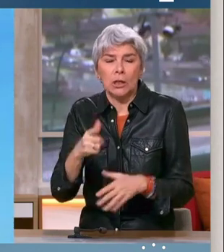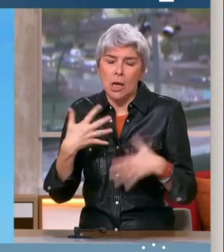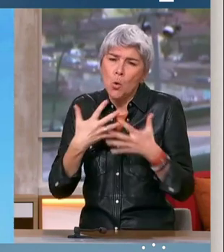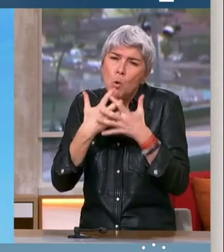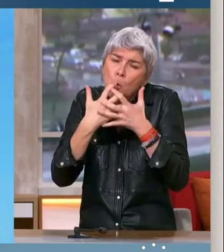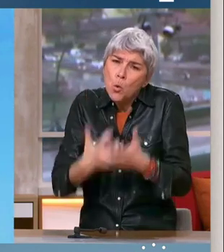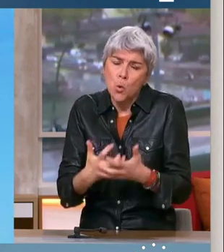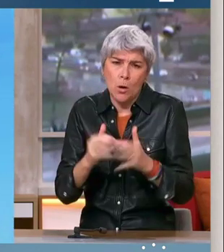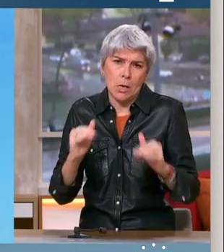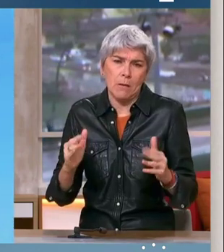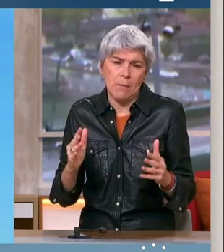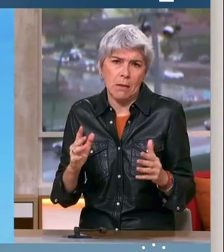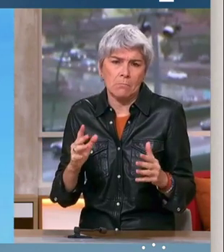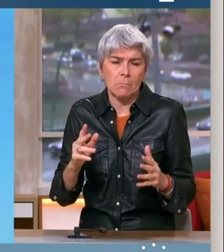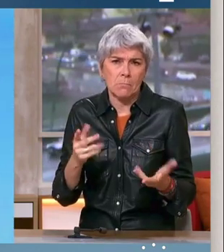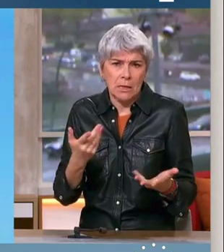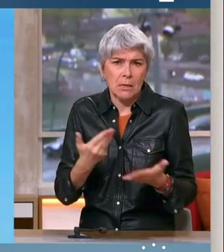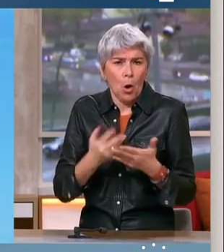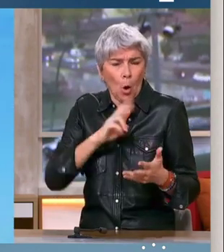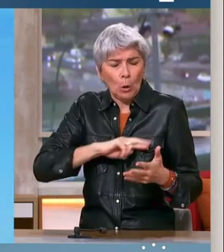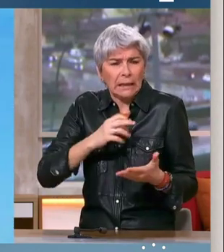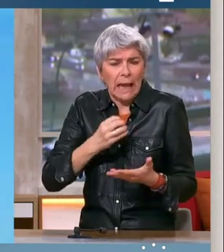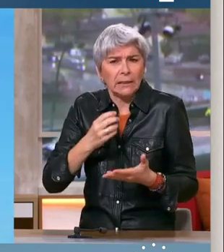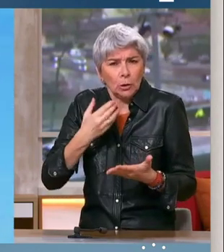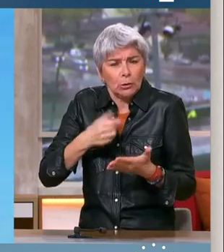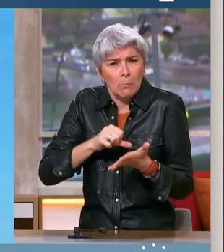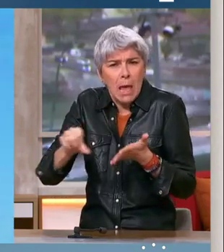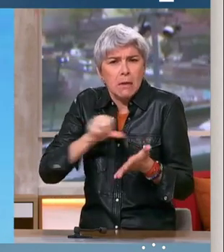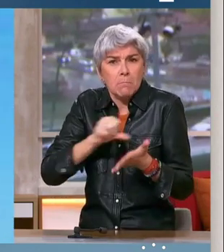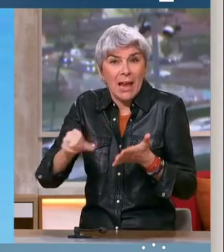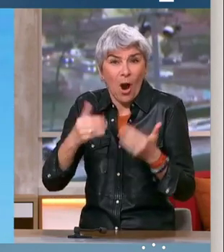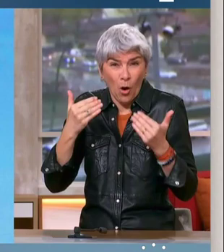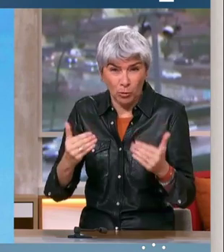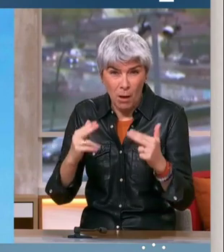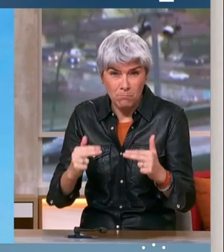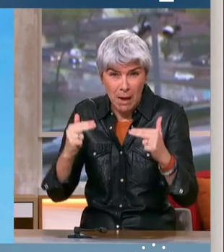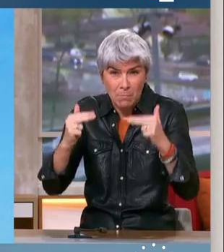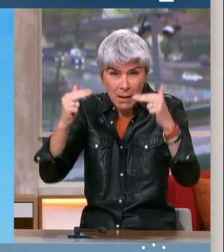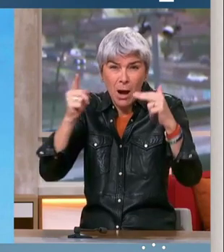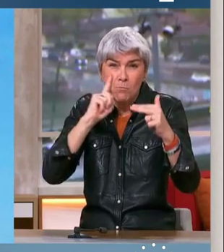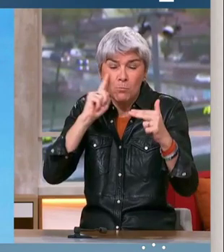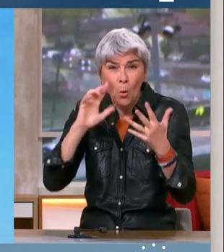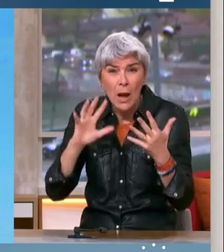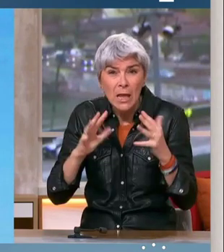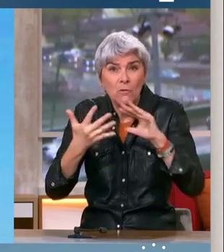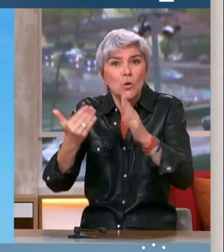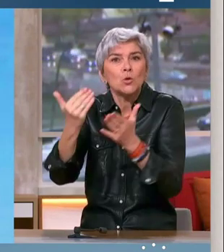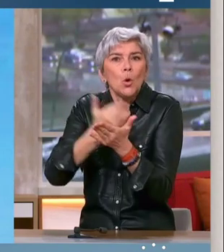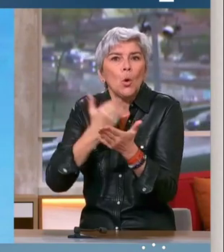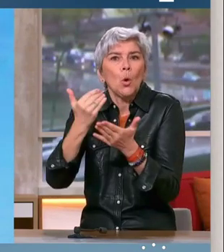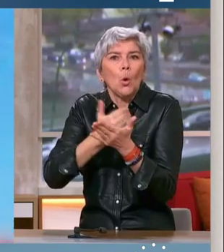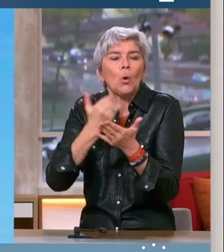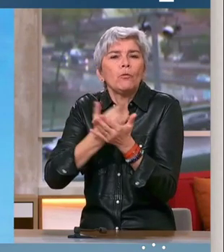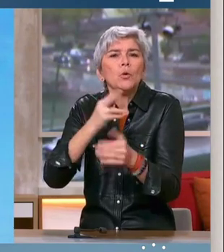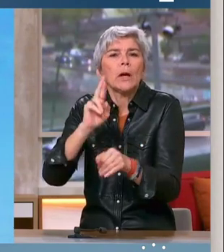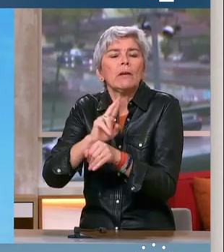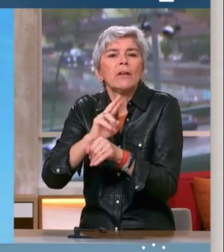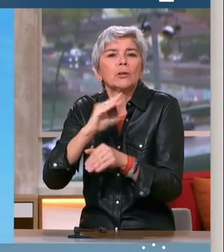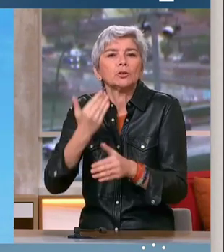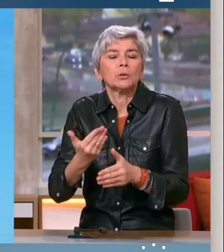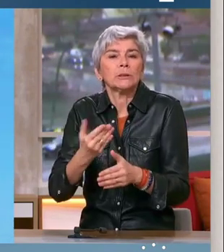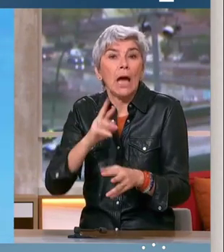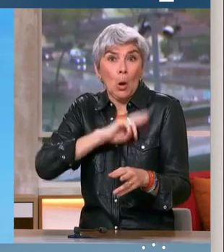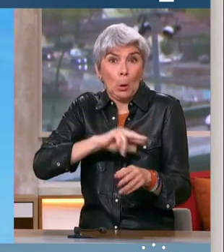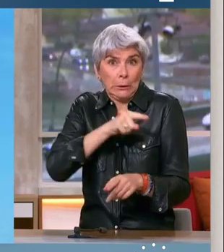retraités, elle est aujourd'hui en train d'augmenter à cause de l'évolution du revenu de référence. Les